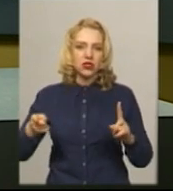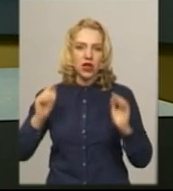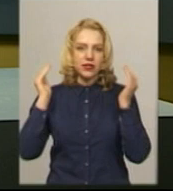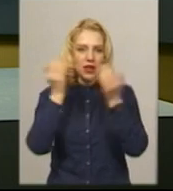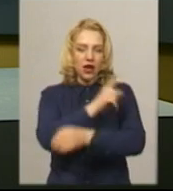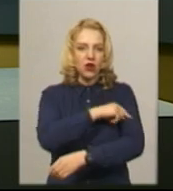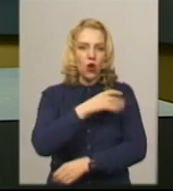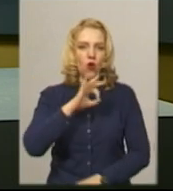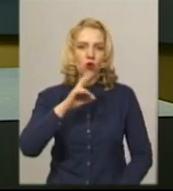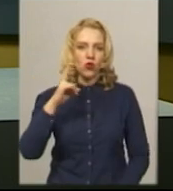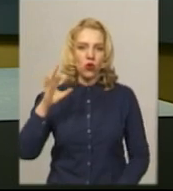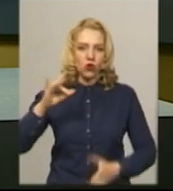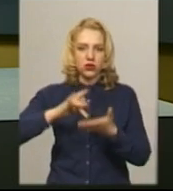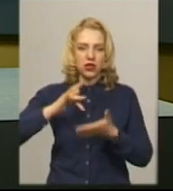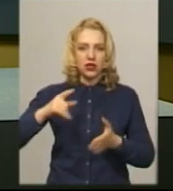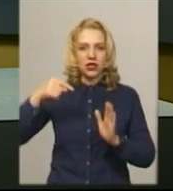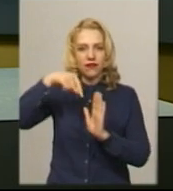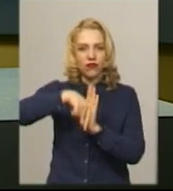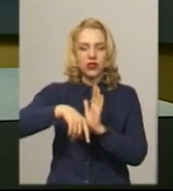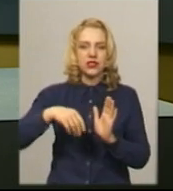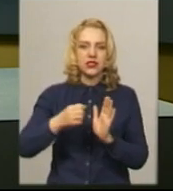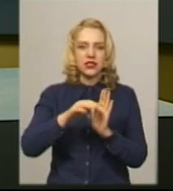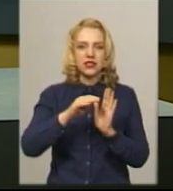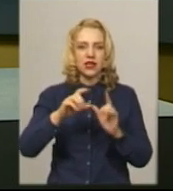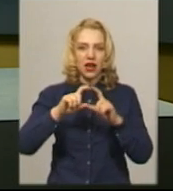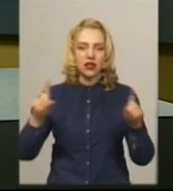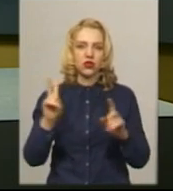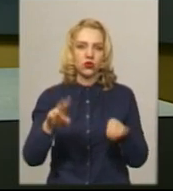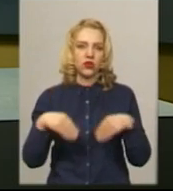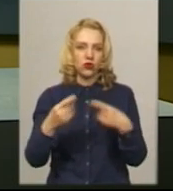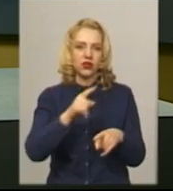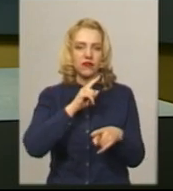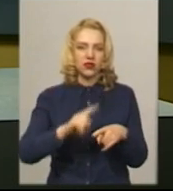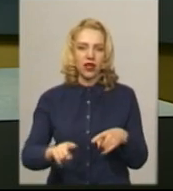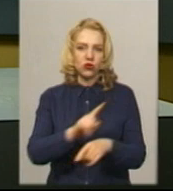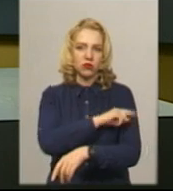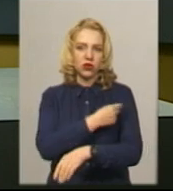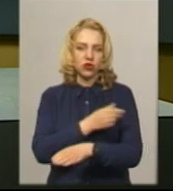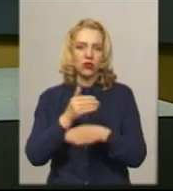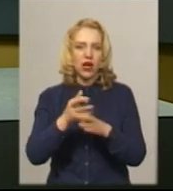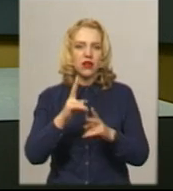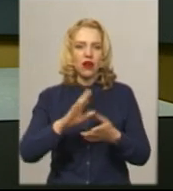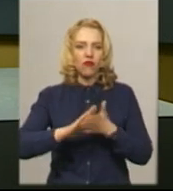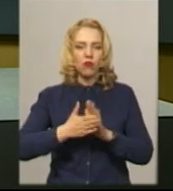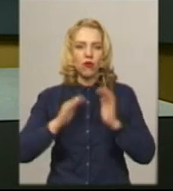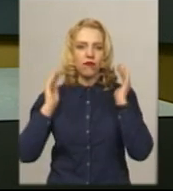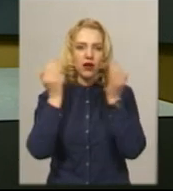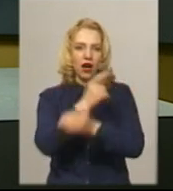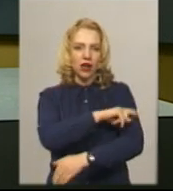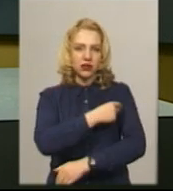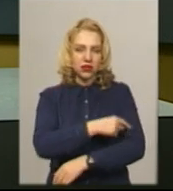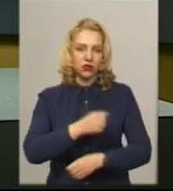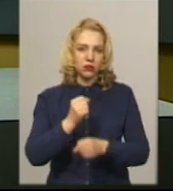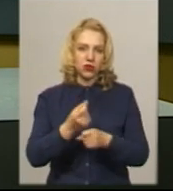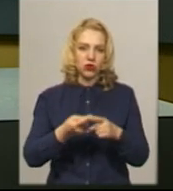онкологічні центри належать до закладів, які надають невідкладну медичну допомогу. Як в умовах карантину працює медзаклад, знає